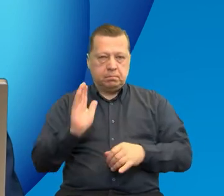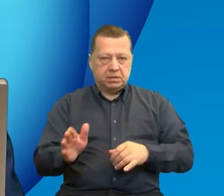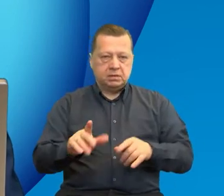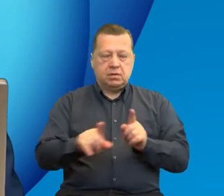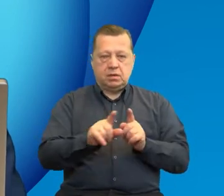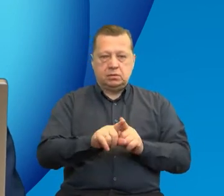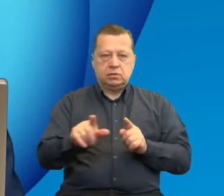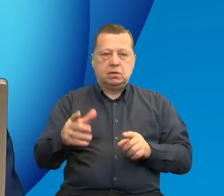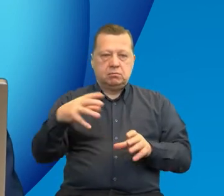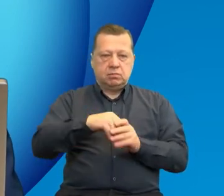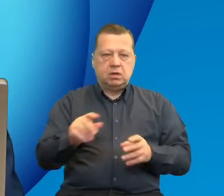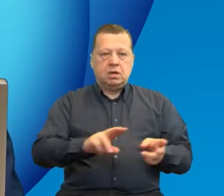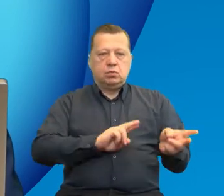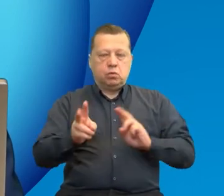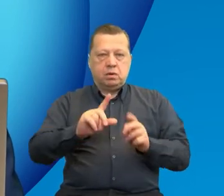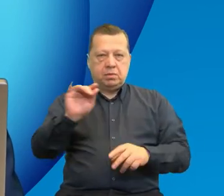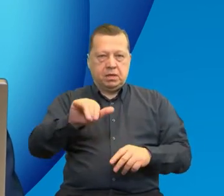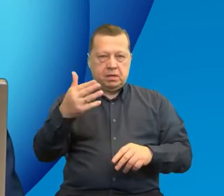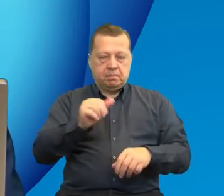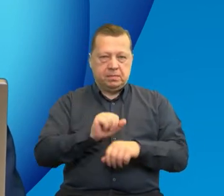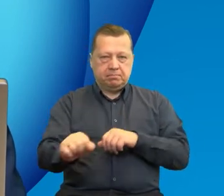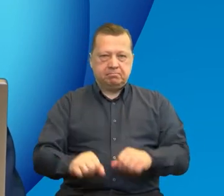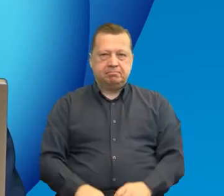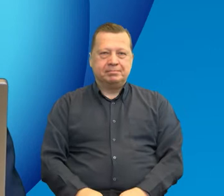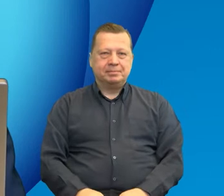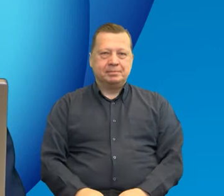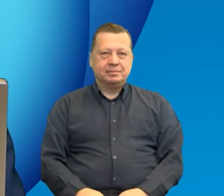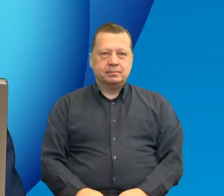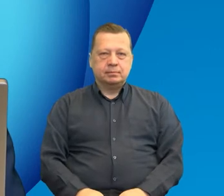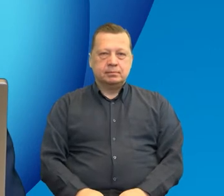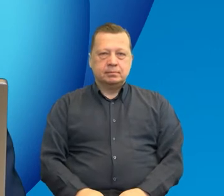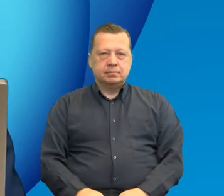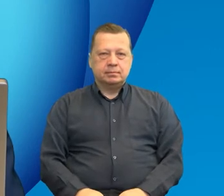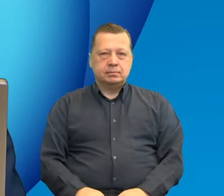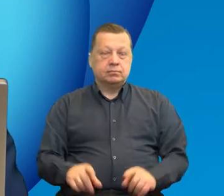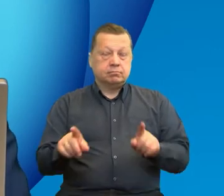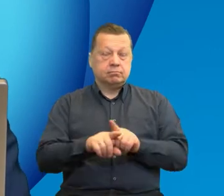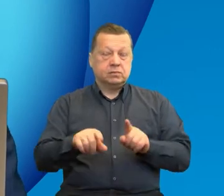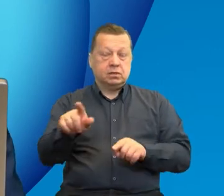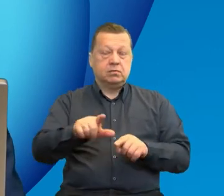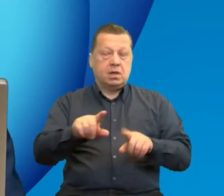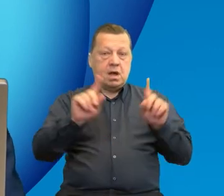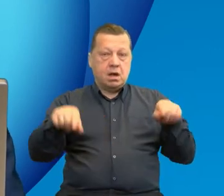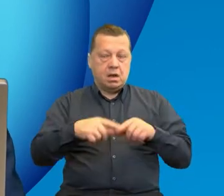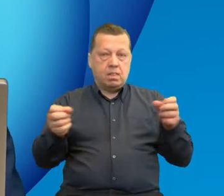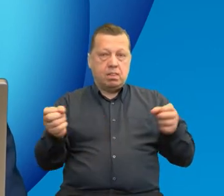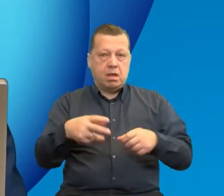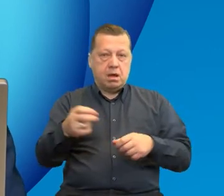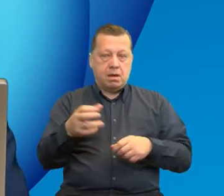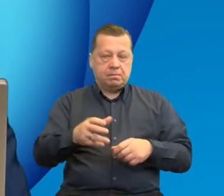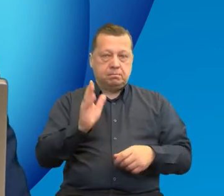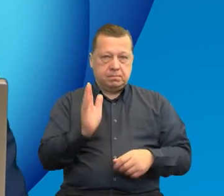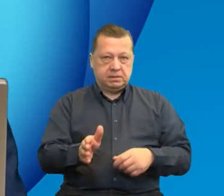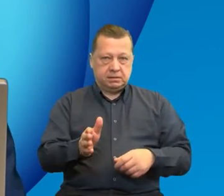są z nami tłumacze polskiego języka migowego, jak również na ekranach będą wyświetlały się napisy,